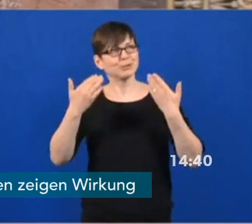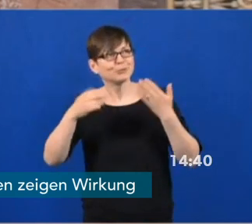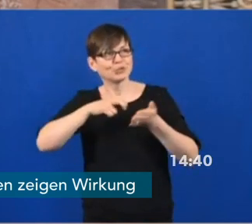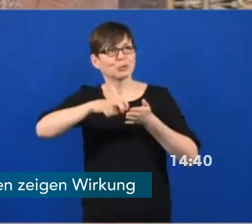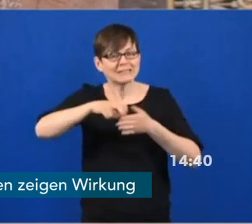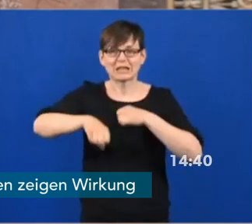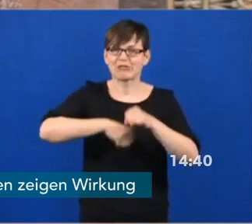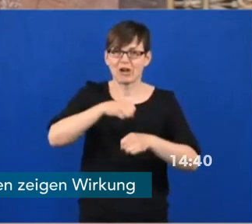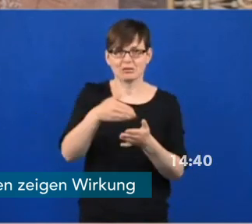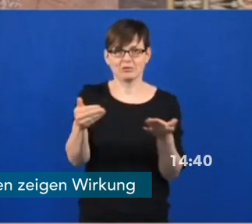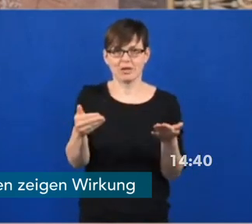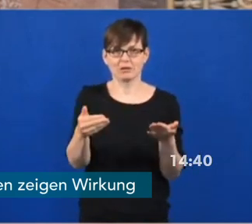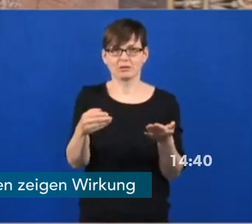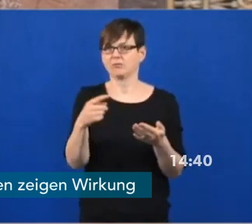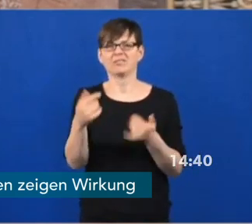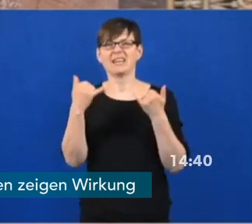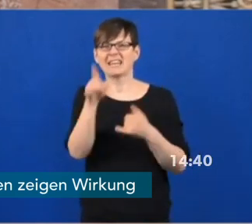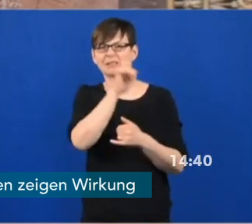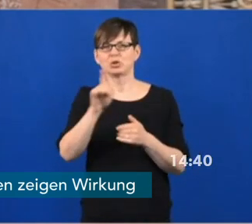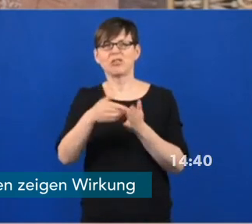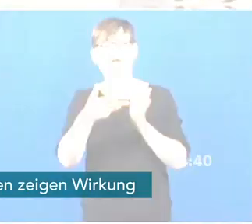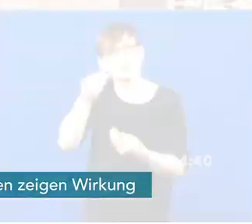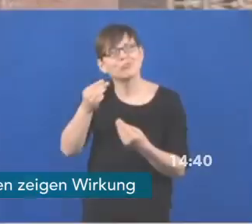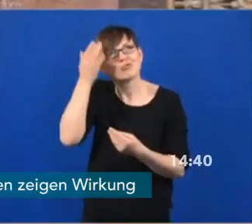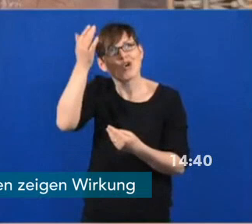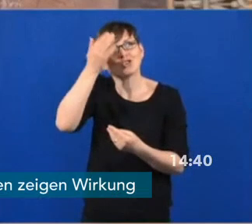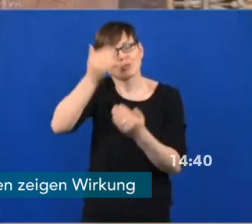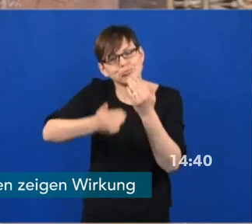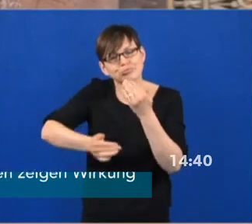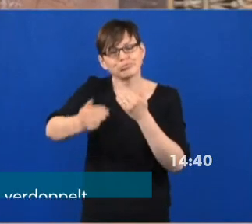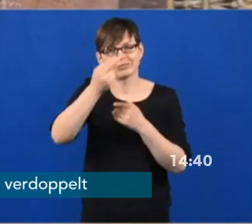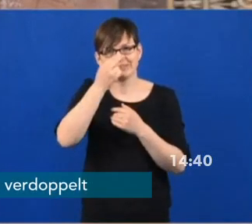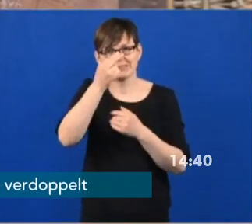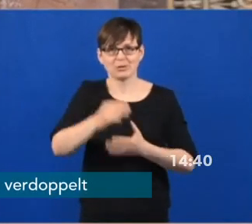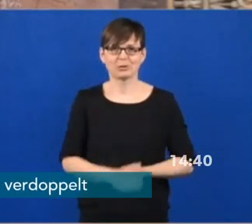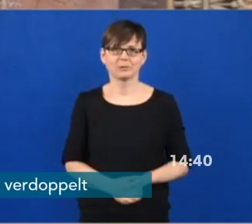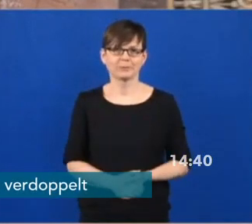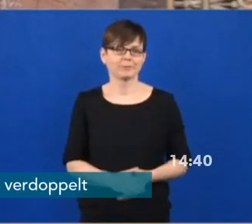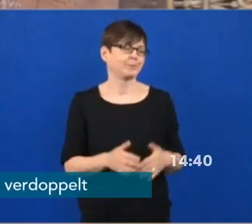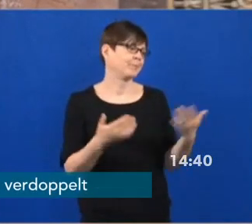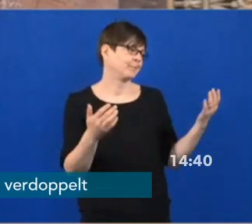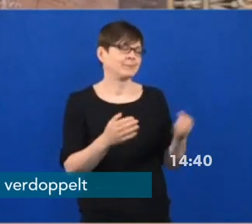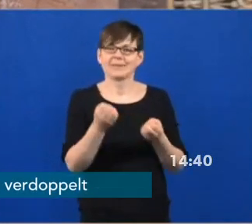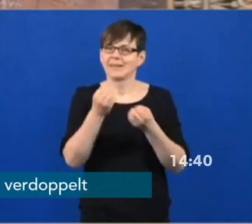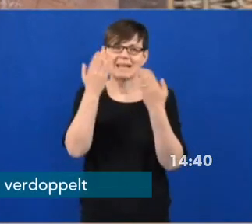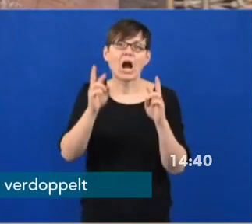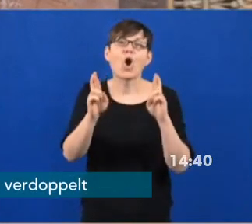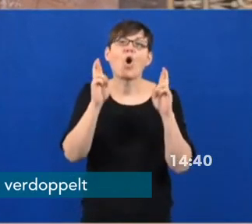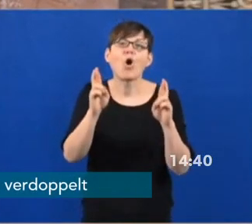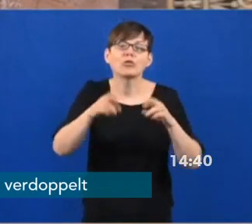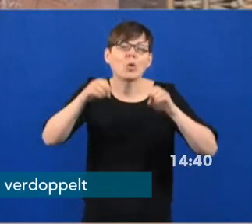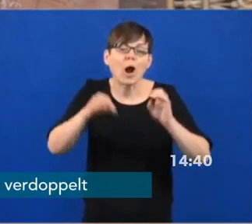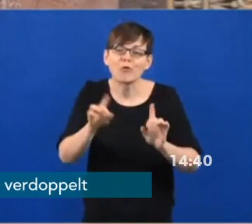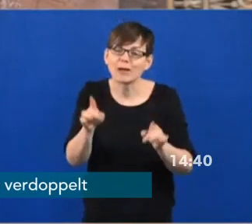von solchen Kontrollen jetzt nicht mehr betroffen sind. Also Hoffnungen kann man ja immer haben. Und ich glaube, es gibt auch gute